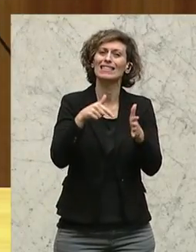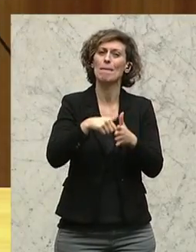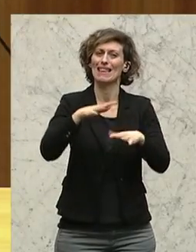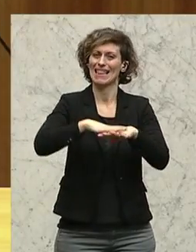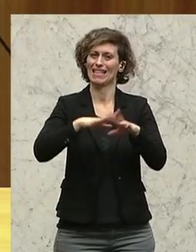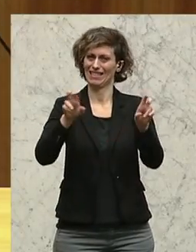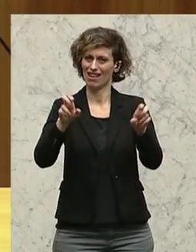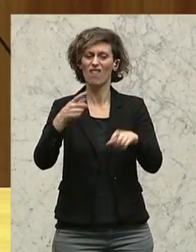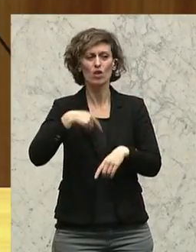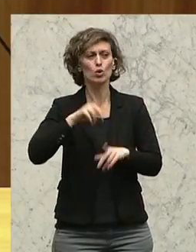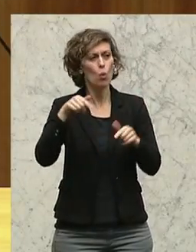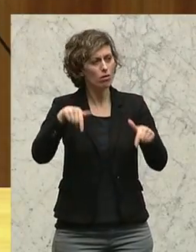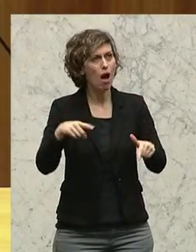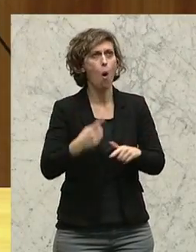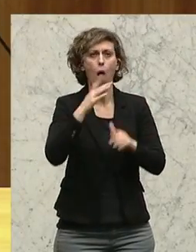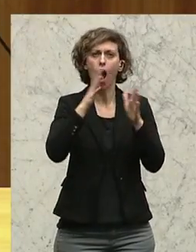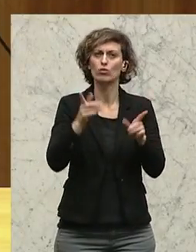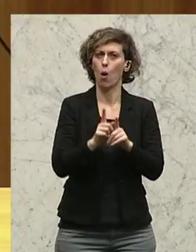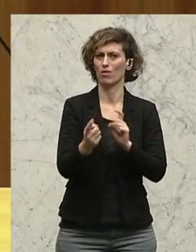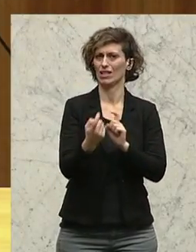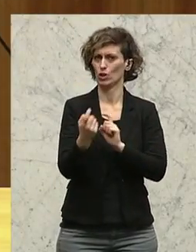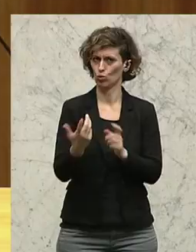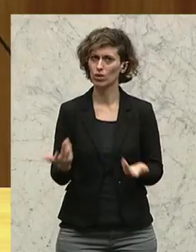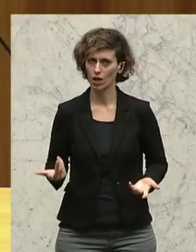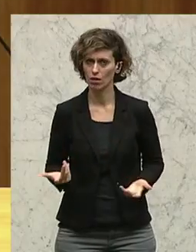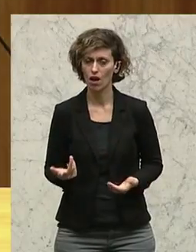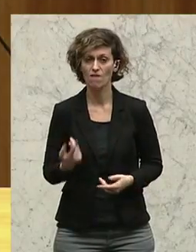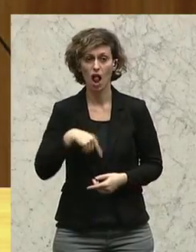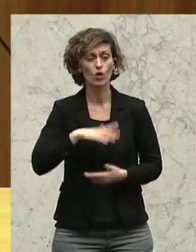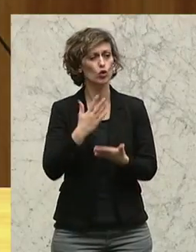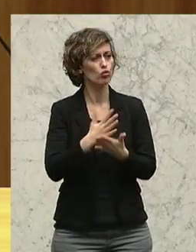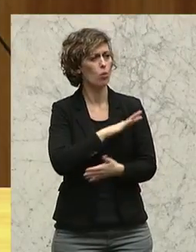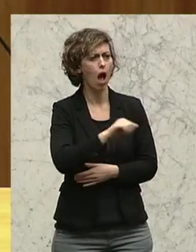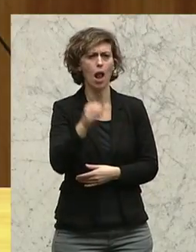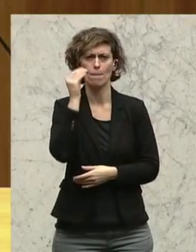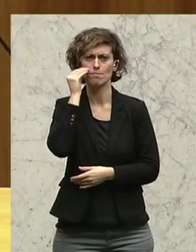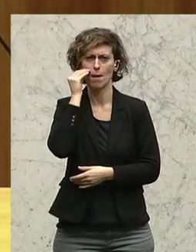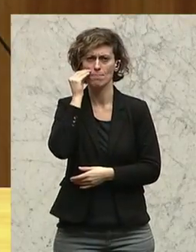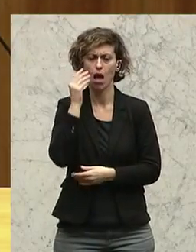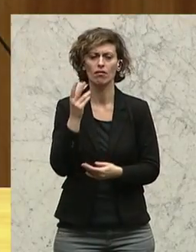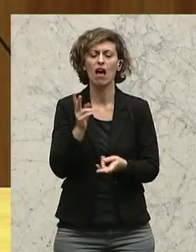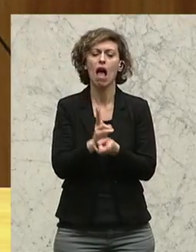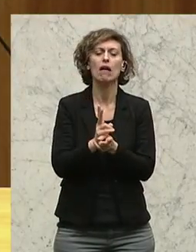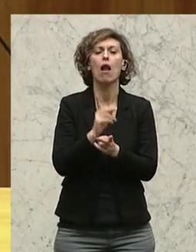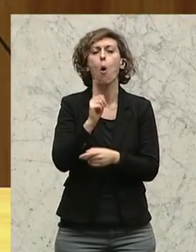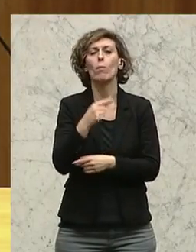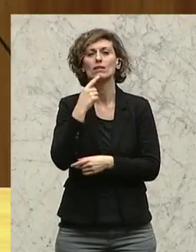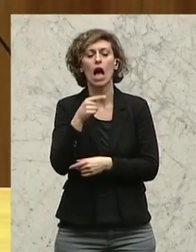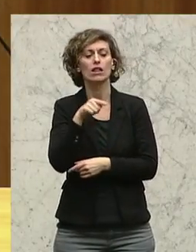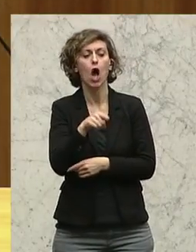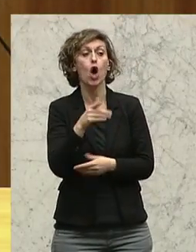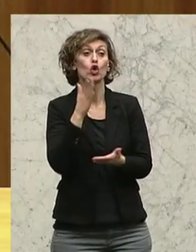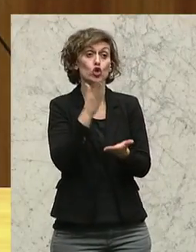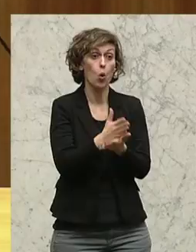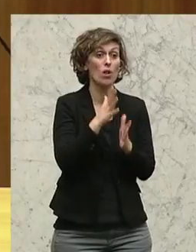einmal hier im Hohen Haus diskutieren. Denn, das stellen wir ja alle fest, ganz egal wie man es jetzt einordnet, ob das